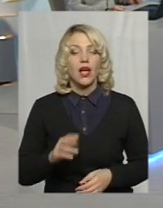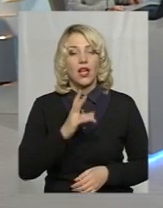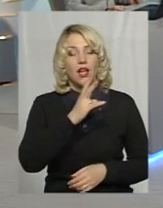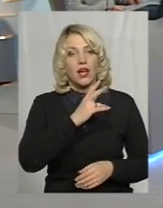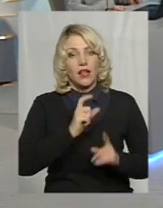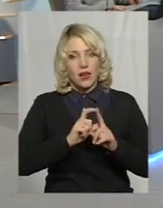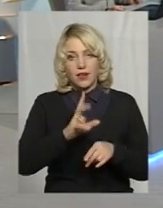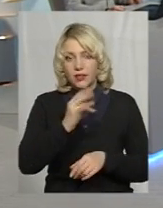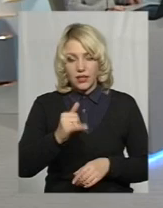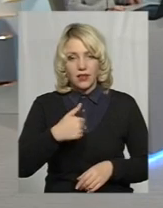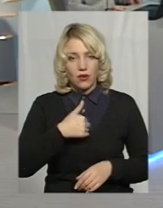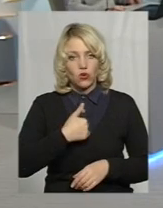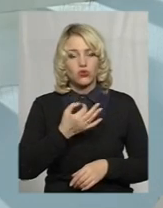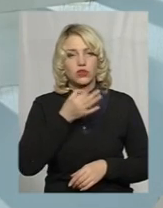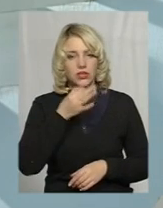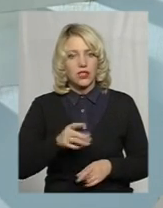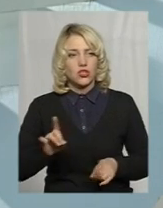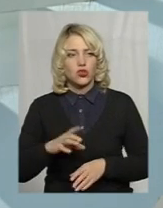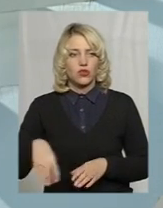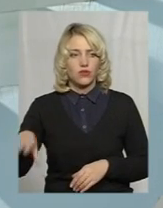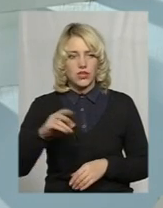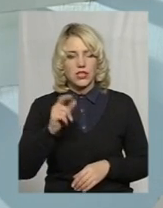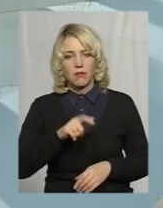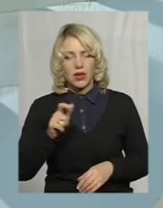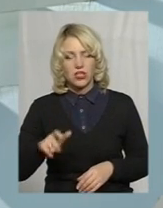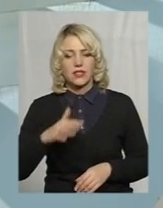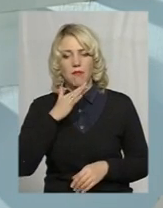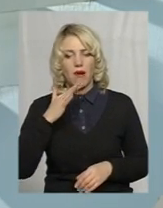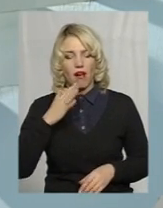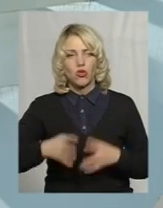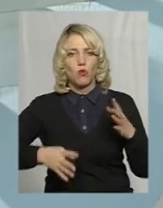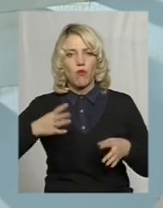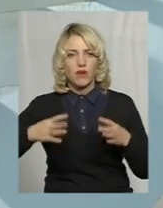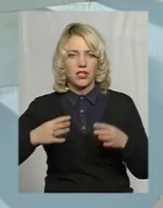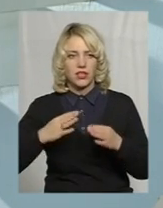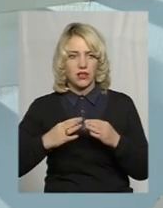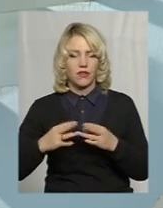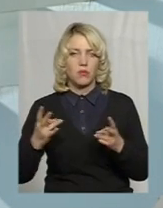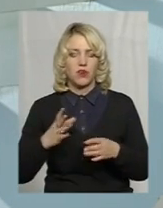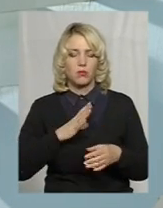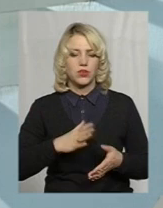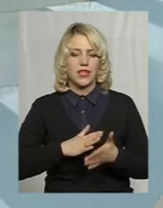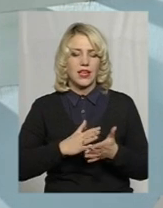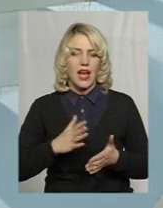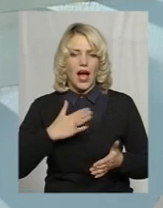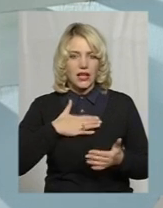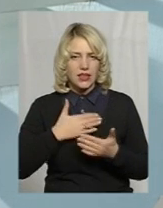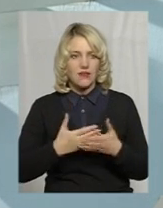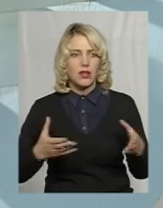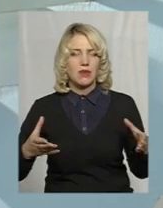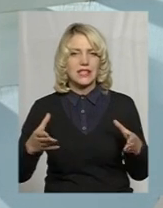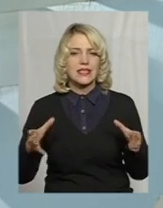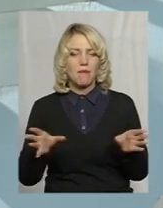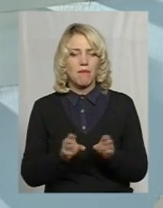на сьогодні всім мешканці багатоповерхівок маємо ставати більш активними співвласниками. Тобто